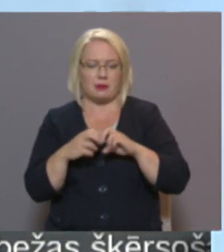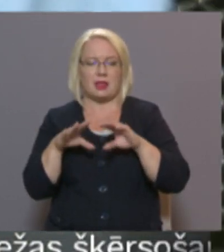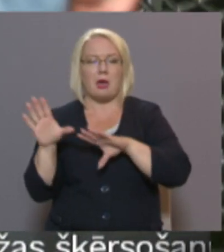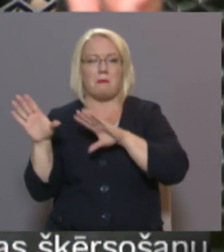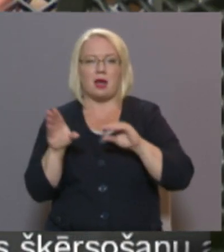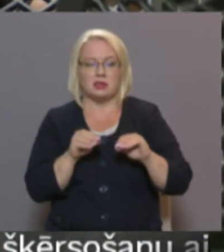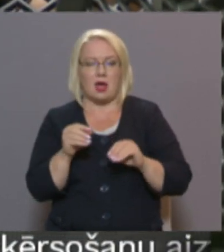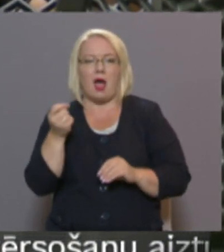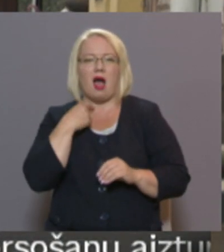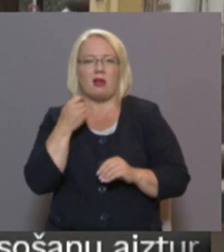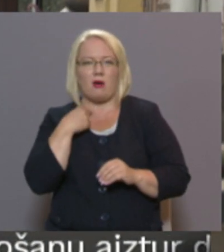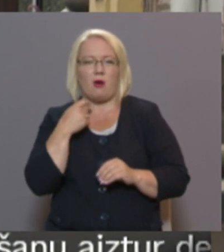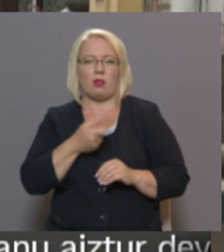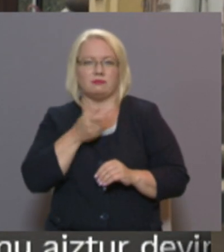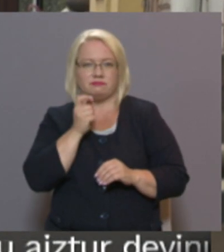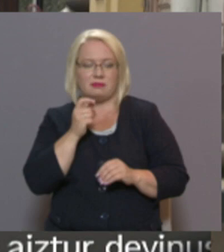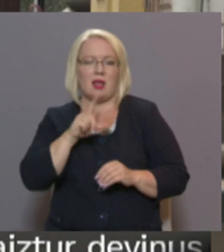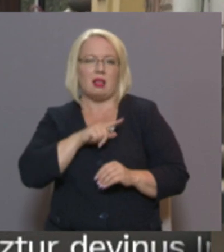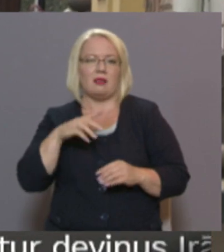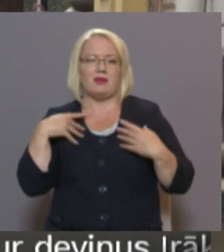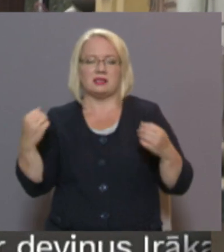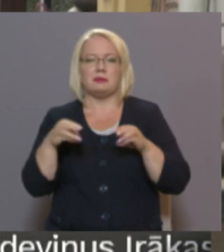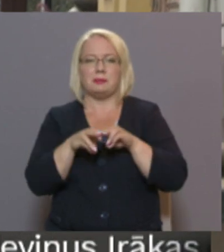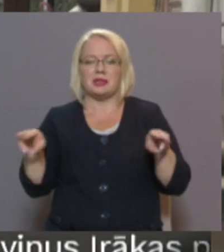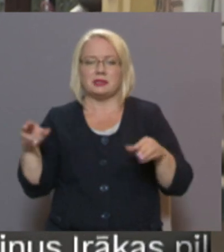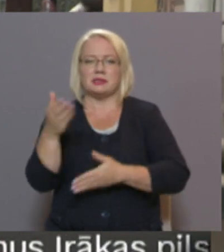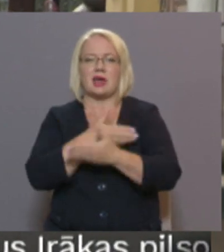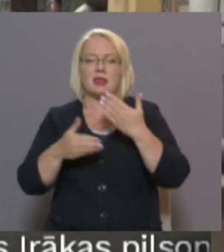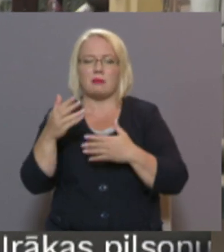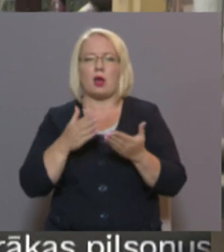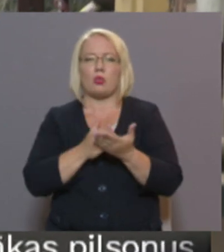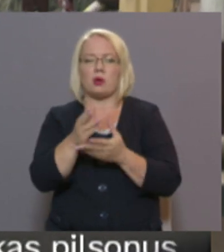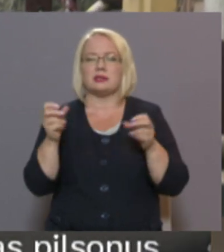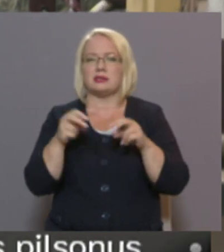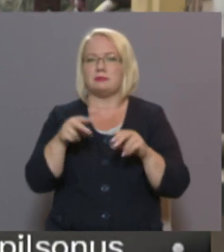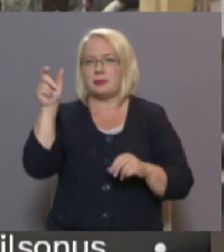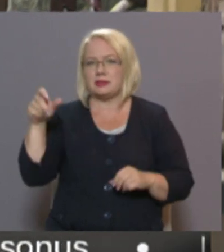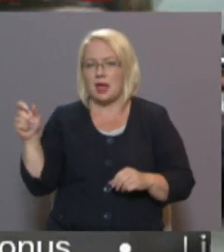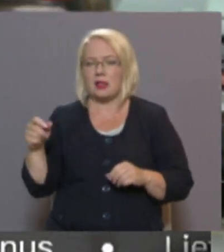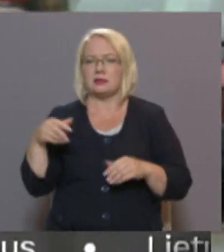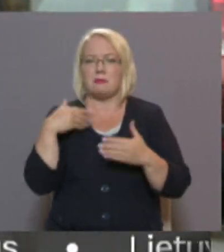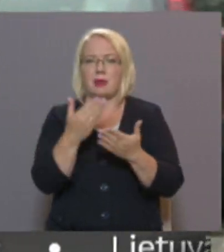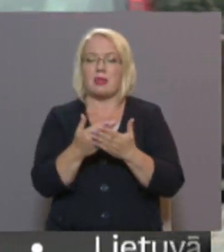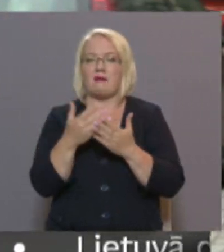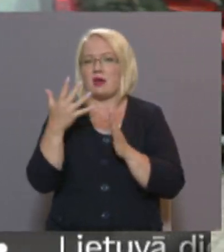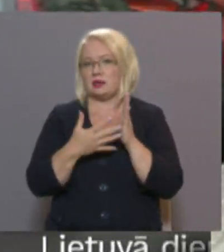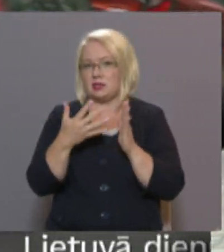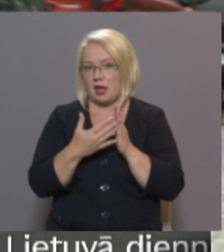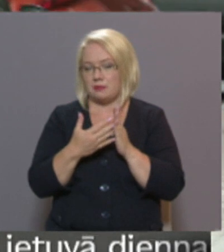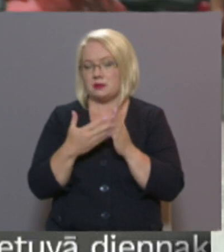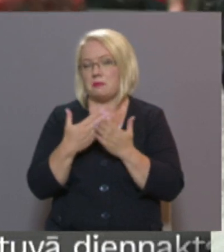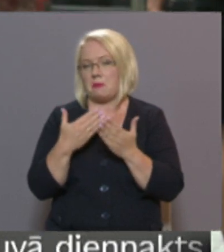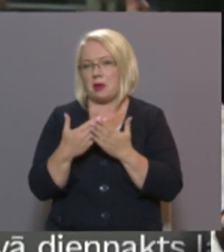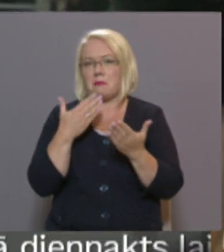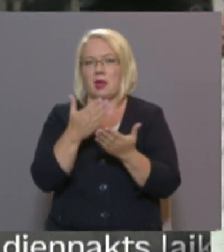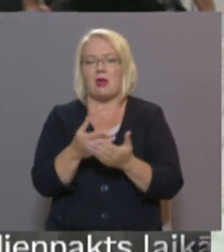alkoholu piemību Latvijā, Veselības ministrijas sadarbībā ar nozara speciālistiem piedāvā vairākus risinājumus. Piemēram, tiek piedāvāts uz